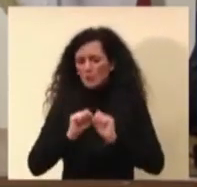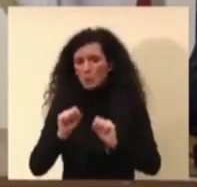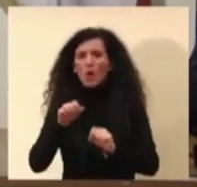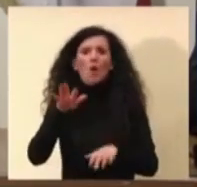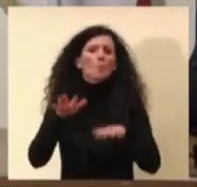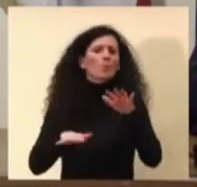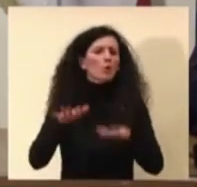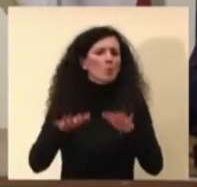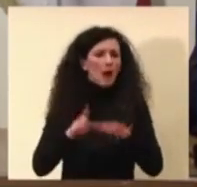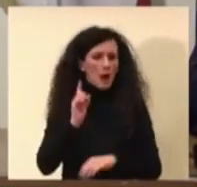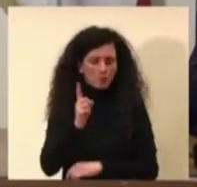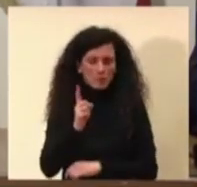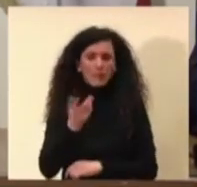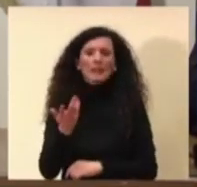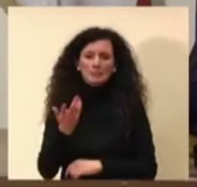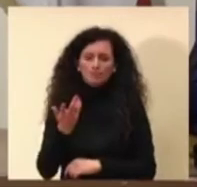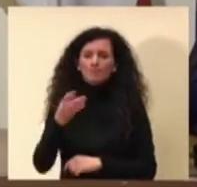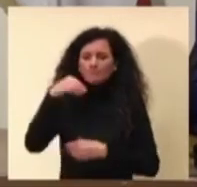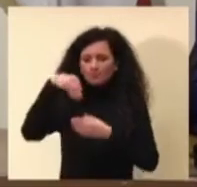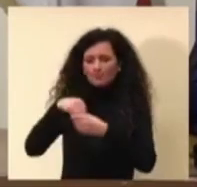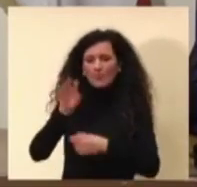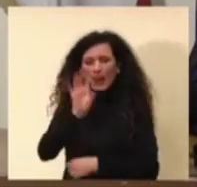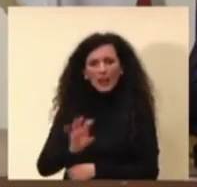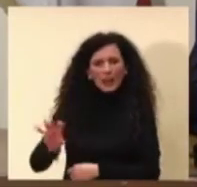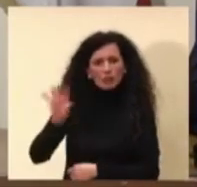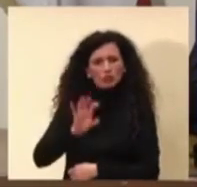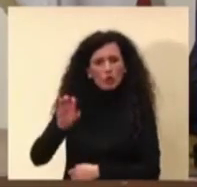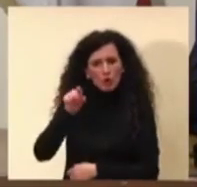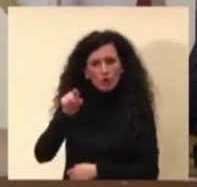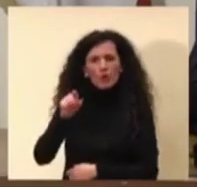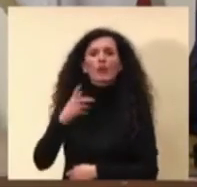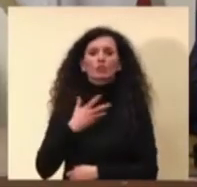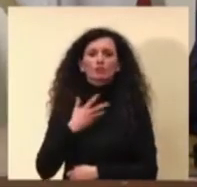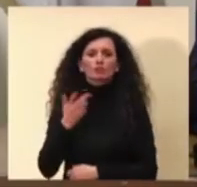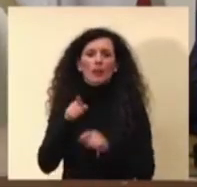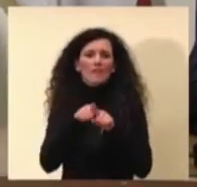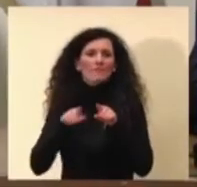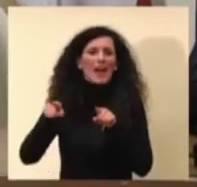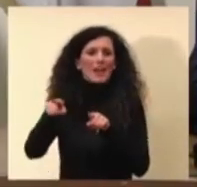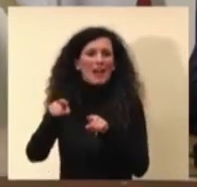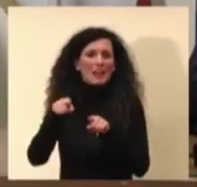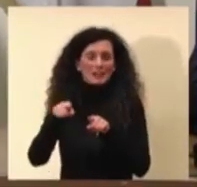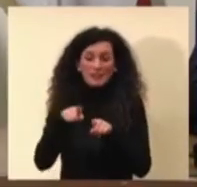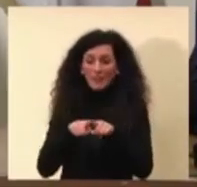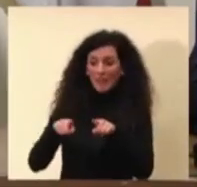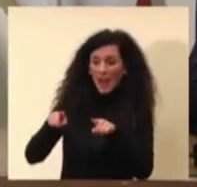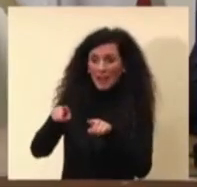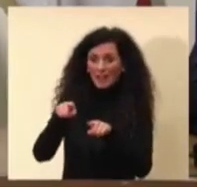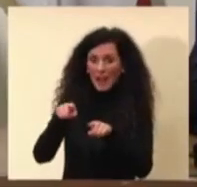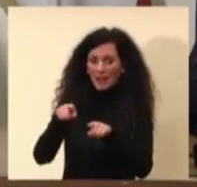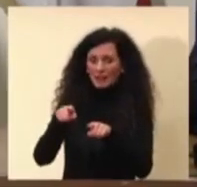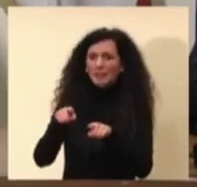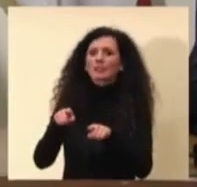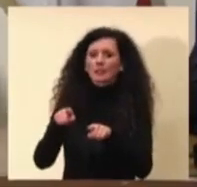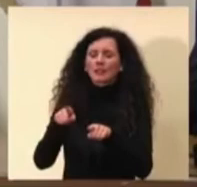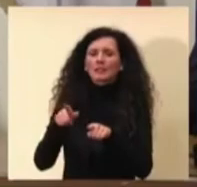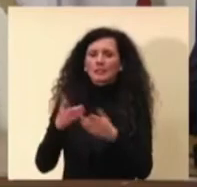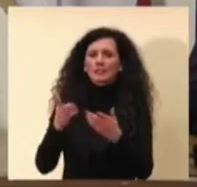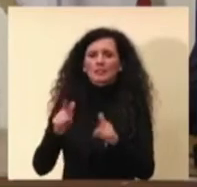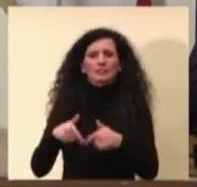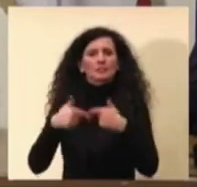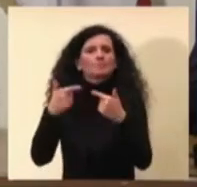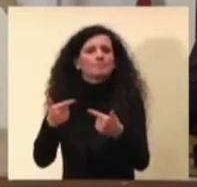anche di nuove varianti che hanno in qualche misura una tendenza ad una maggiore trasmissibilità.